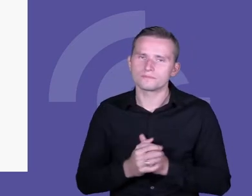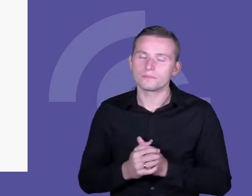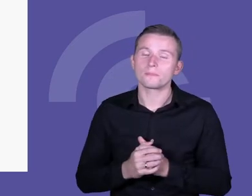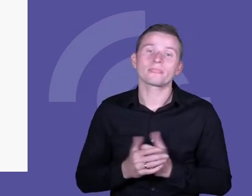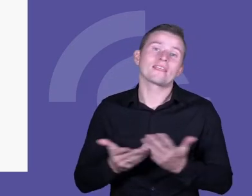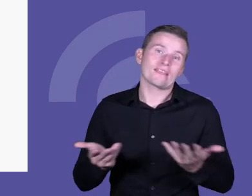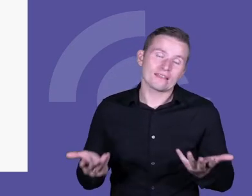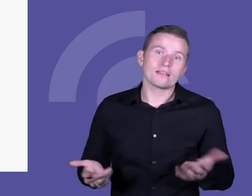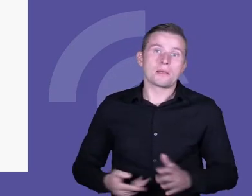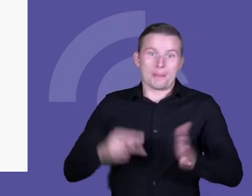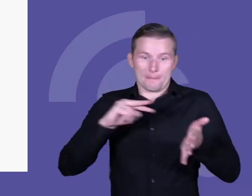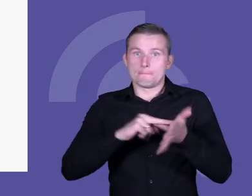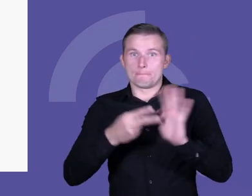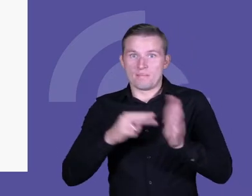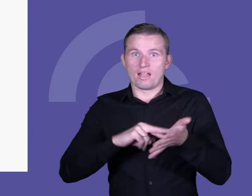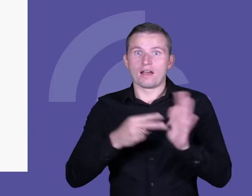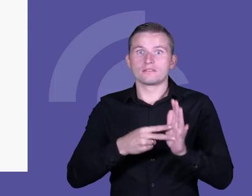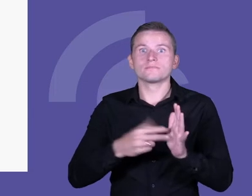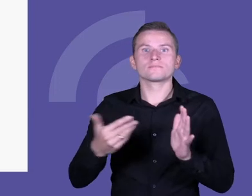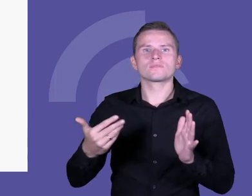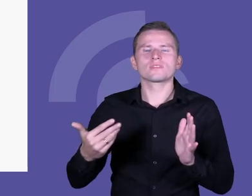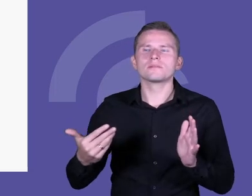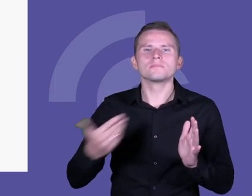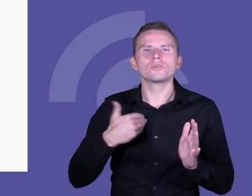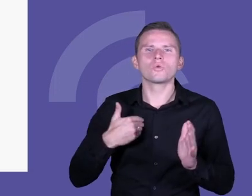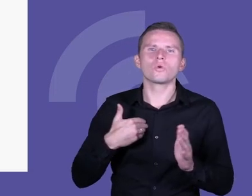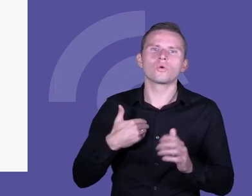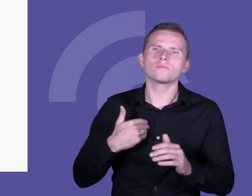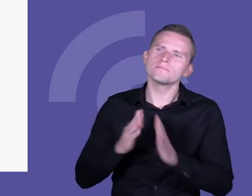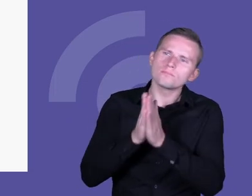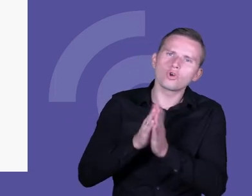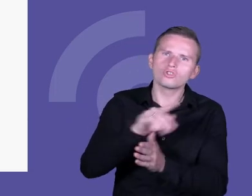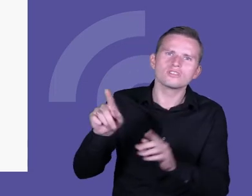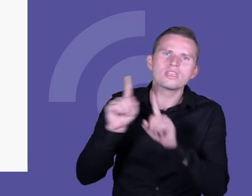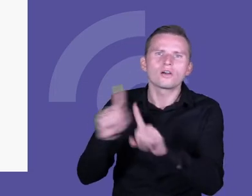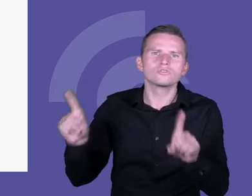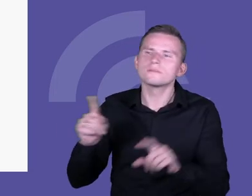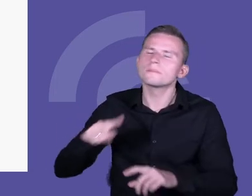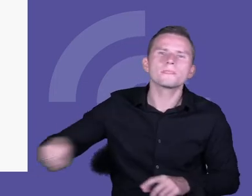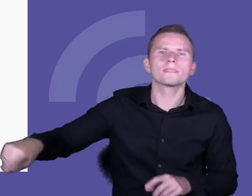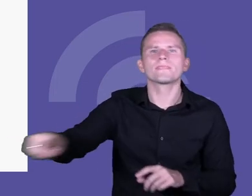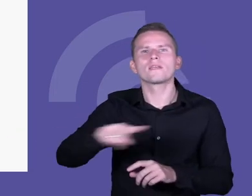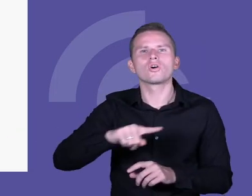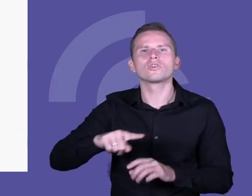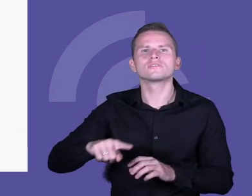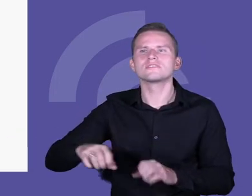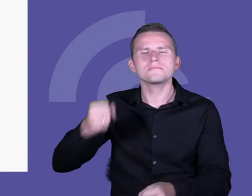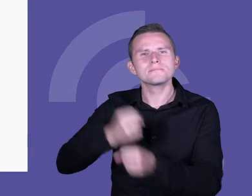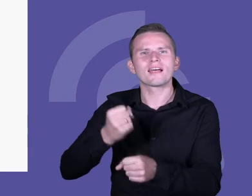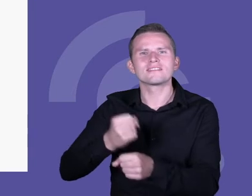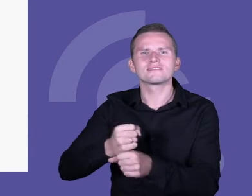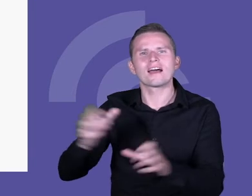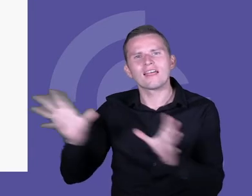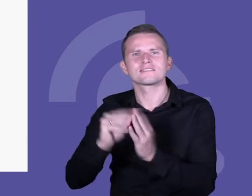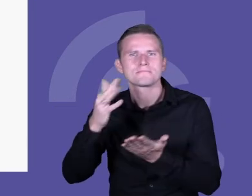planowania prosiliśmy nauczycieli, nauczycielki o to, by pracowali ze swoimi programami nauczania.